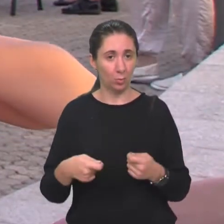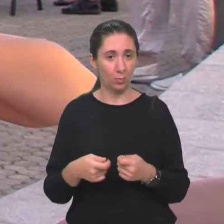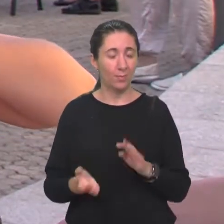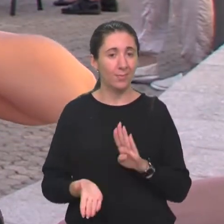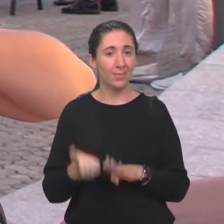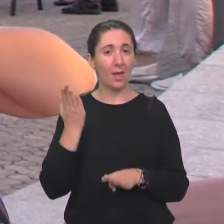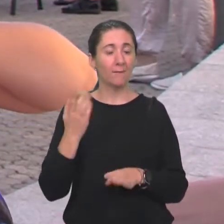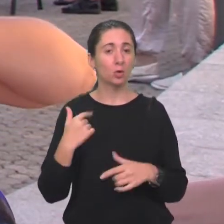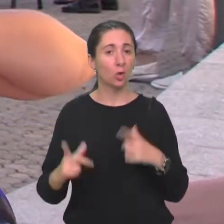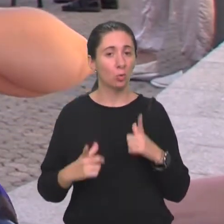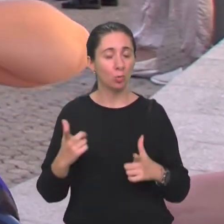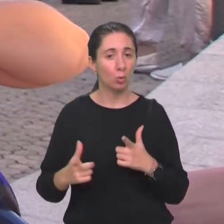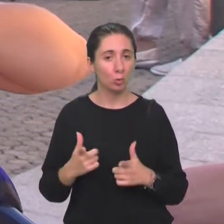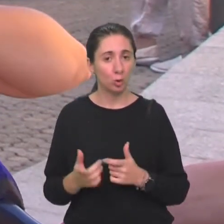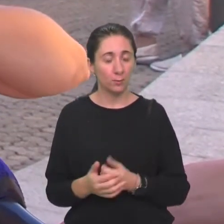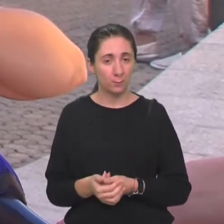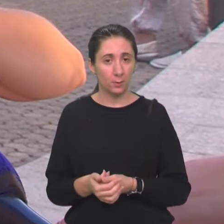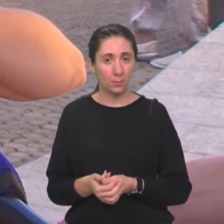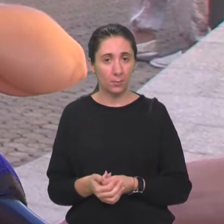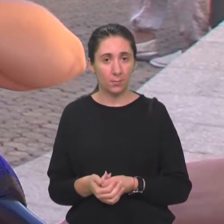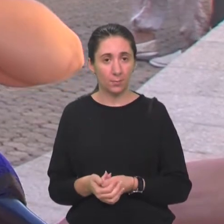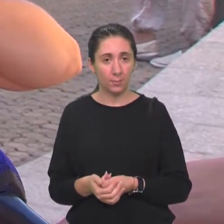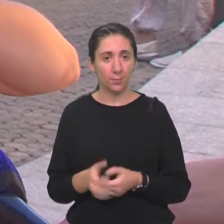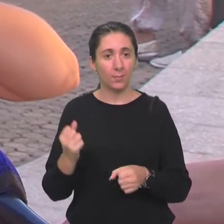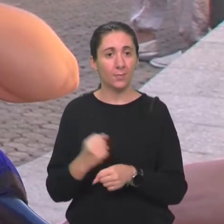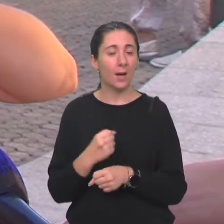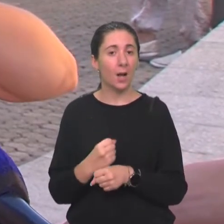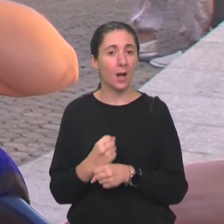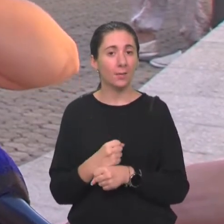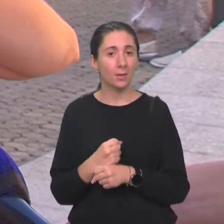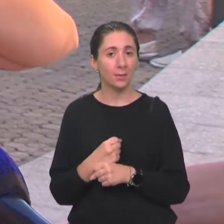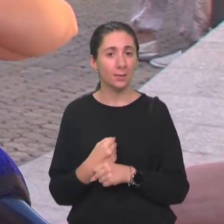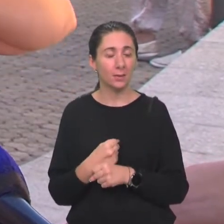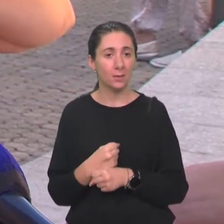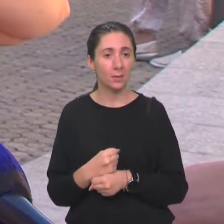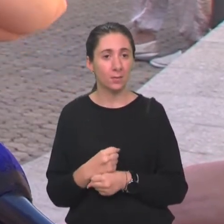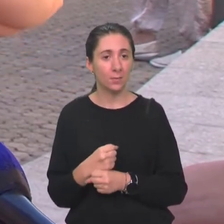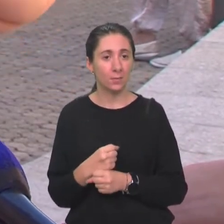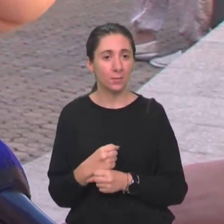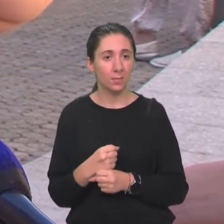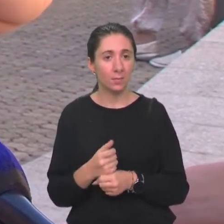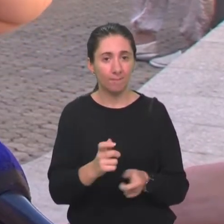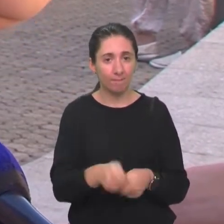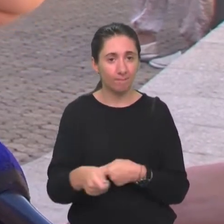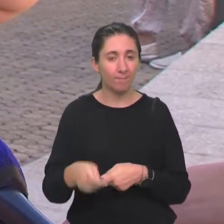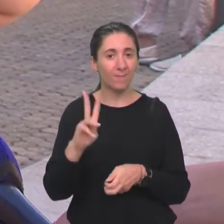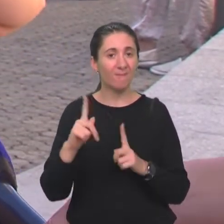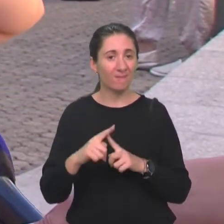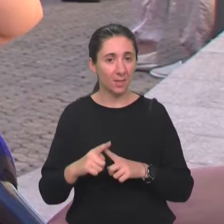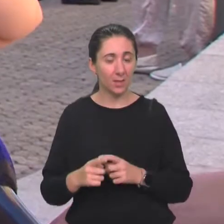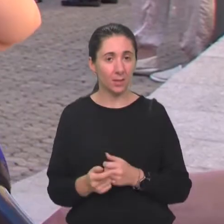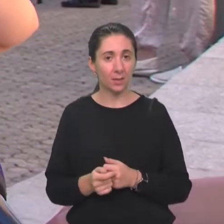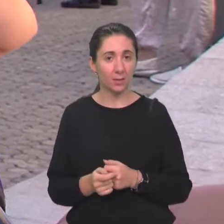Najviše uživam u radionicama, vrtranstva,